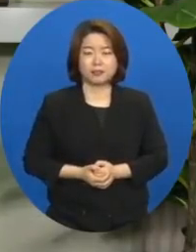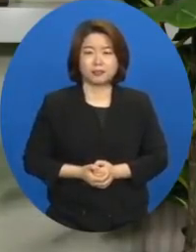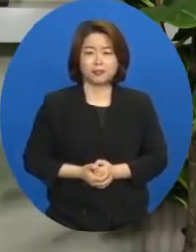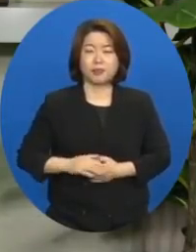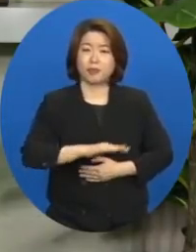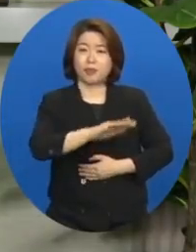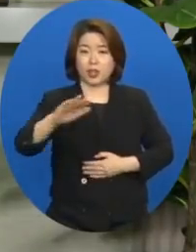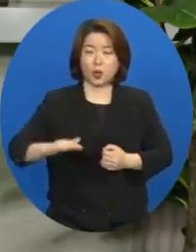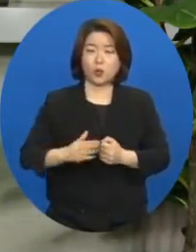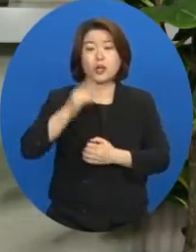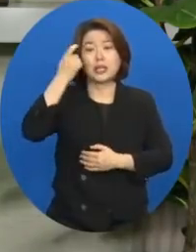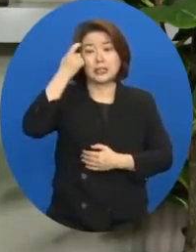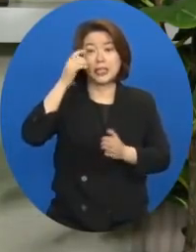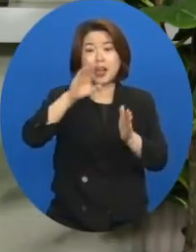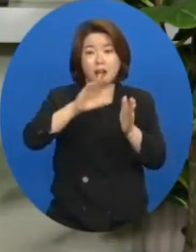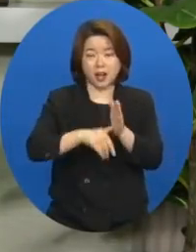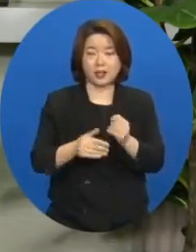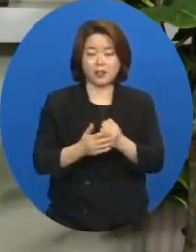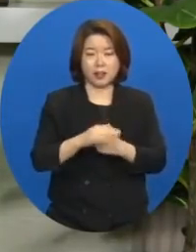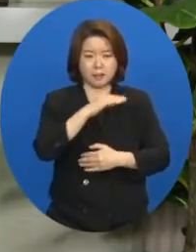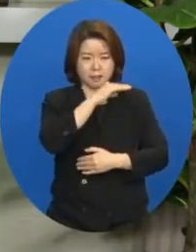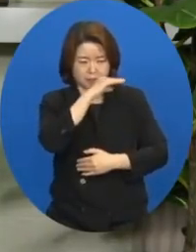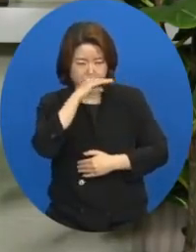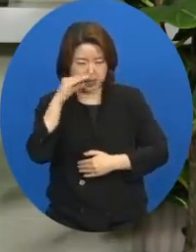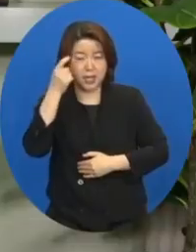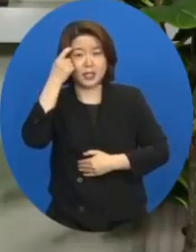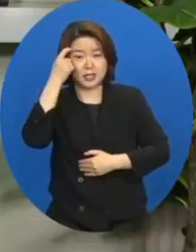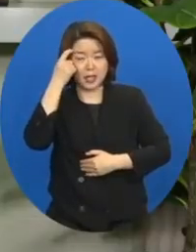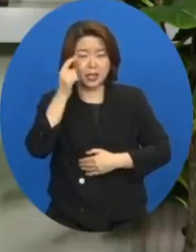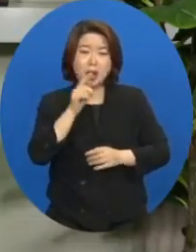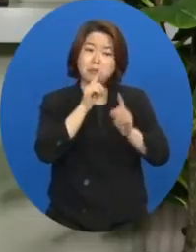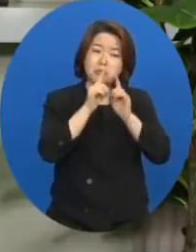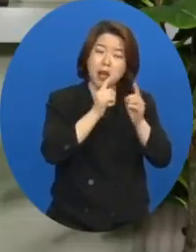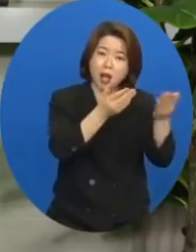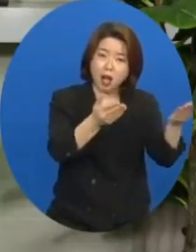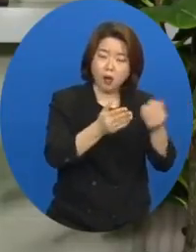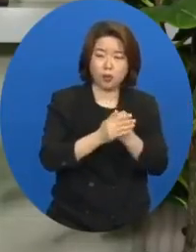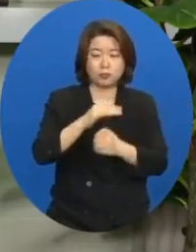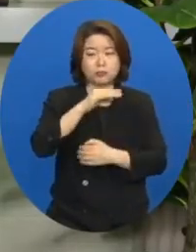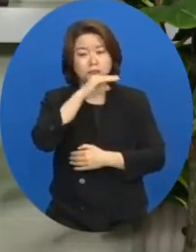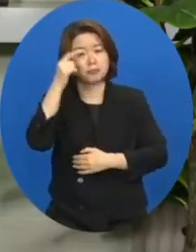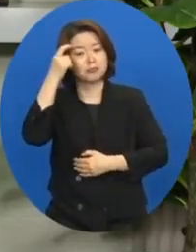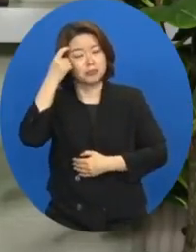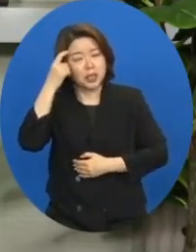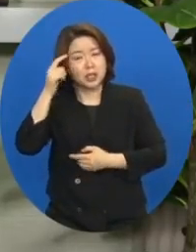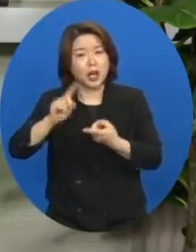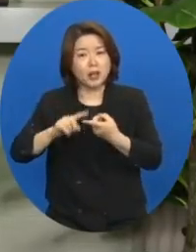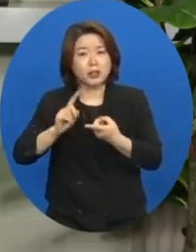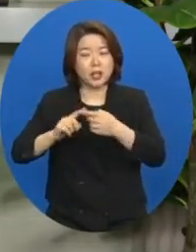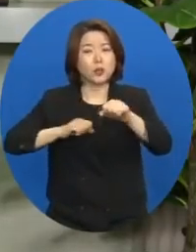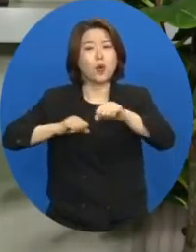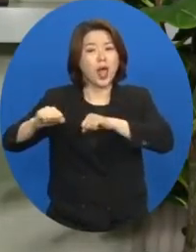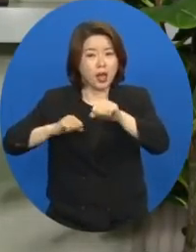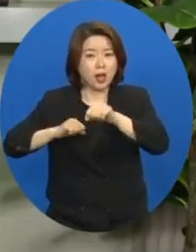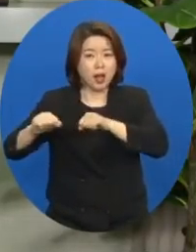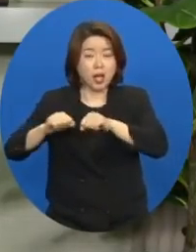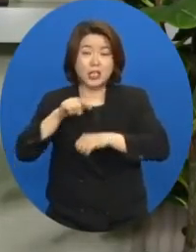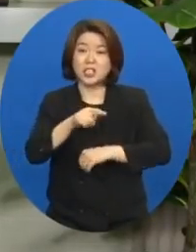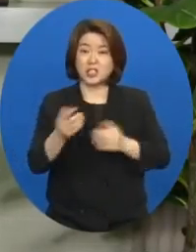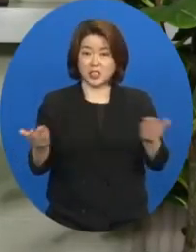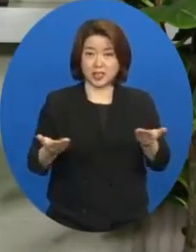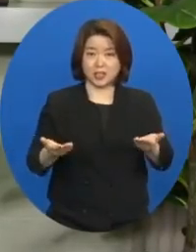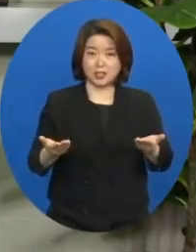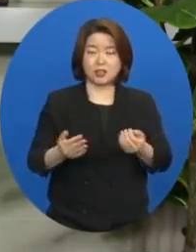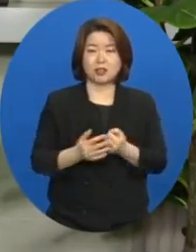우리가 생각하기에 옳다고 생각하는 대로 말하고 옳다고 생각하는 대로 행동하는 일은